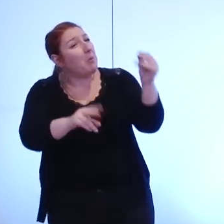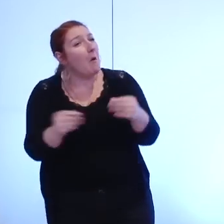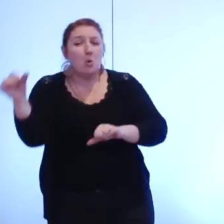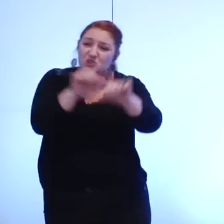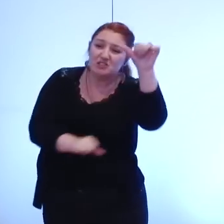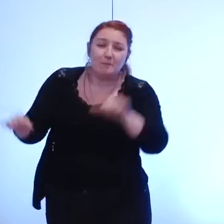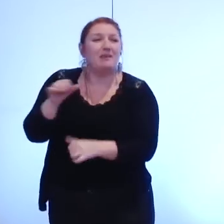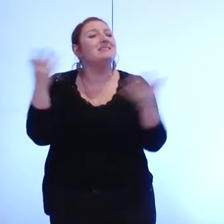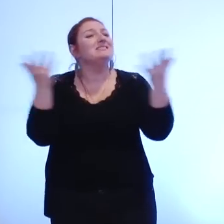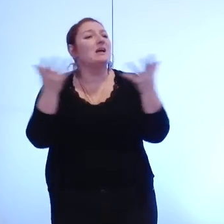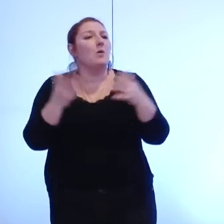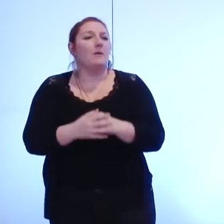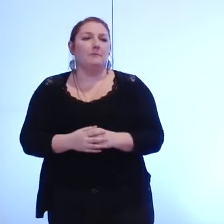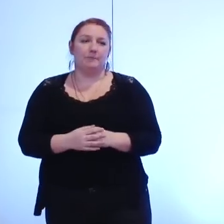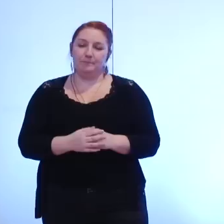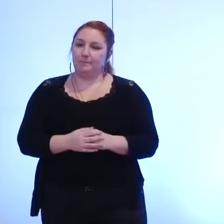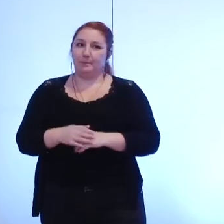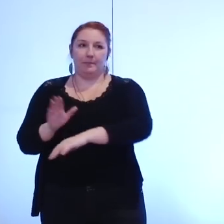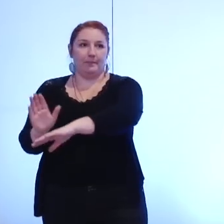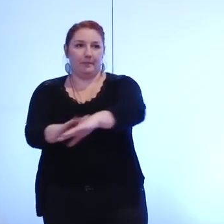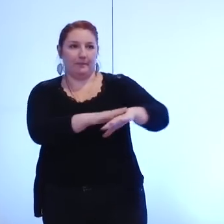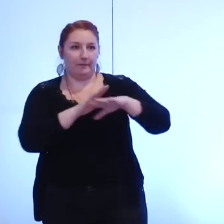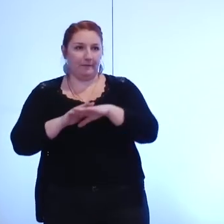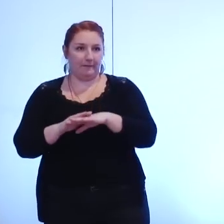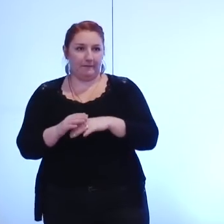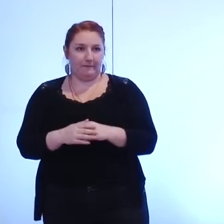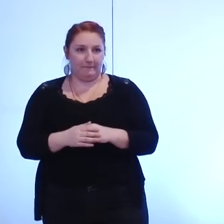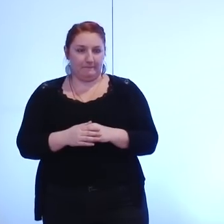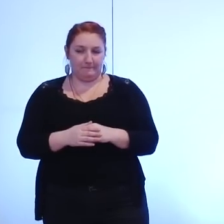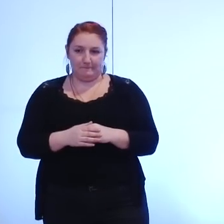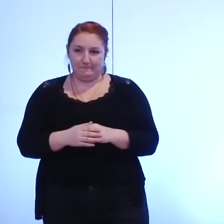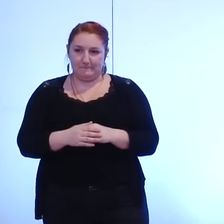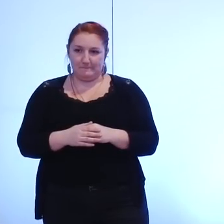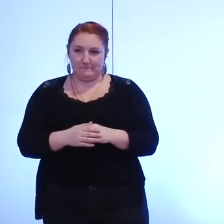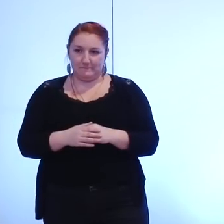allez je vous invite donc à passer à la première délibération